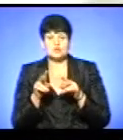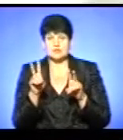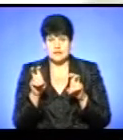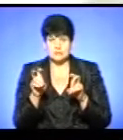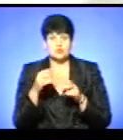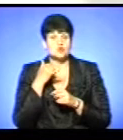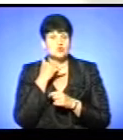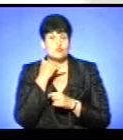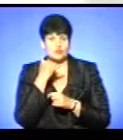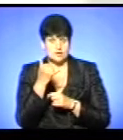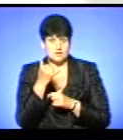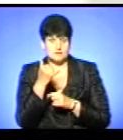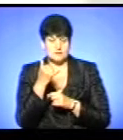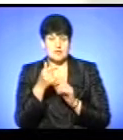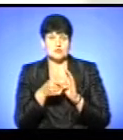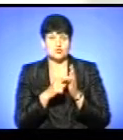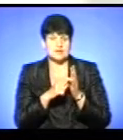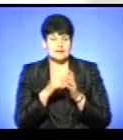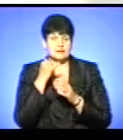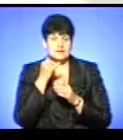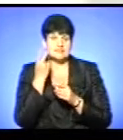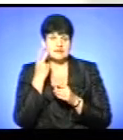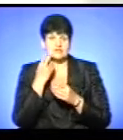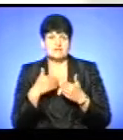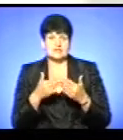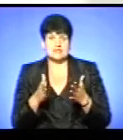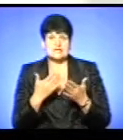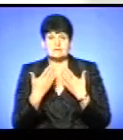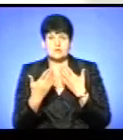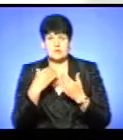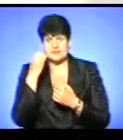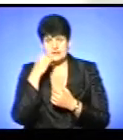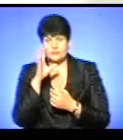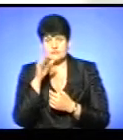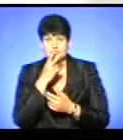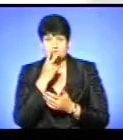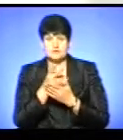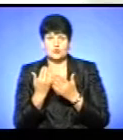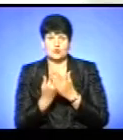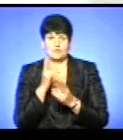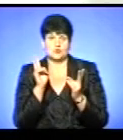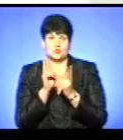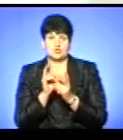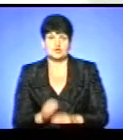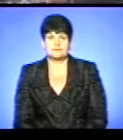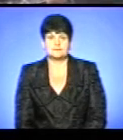Якщо так, дзвоніть на студійний телефон. Ми завжди відкриті для спілкування. Дякую всім, хто дивився. До нових зустрічей в ефірі.